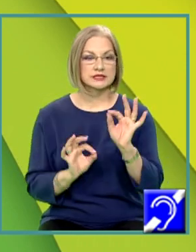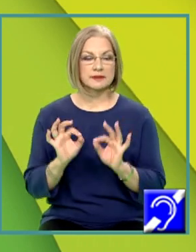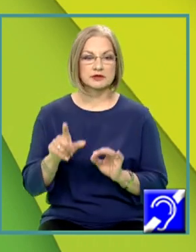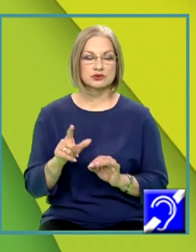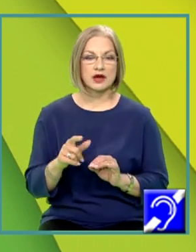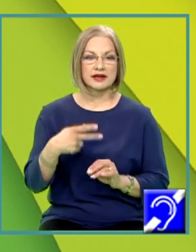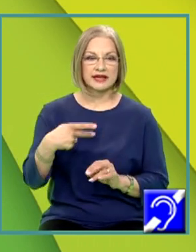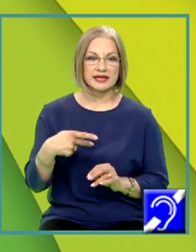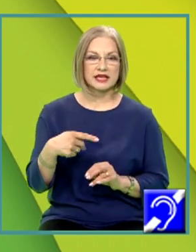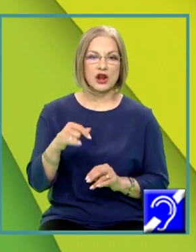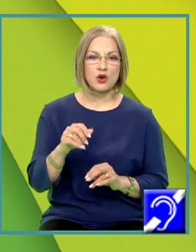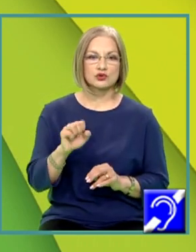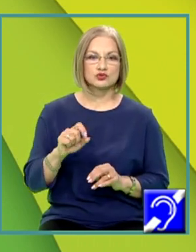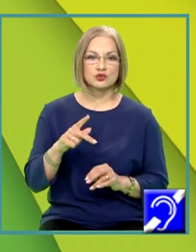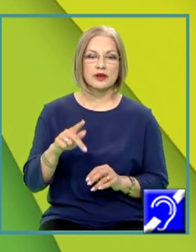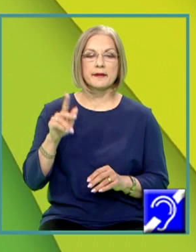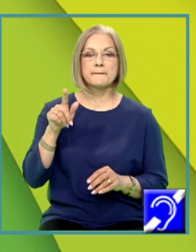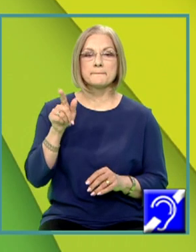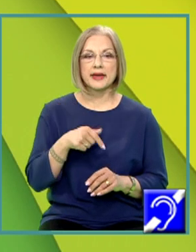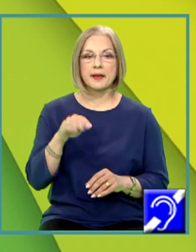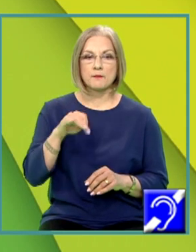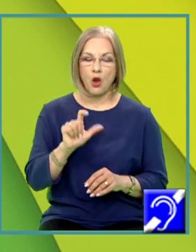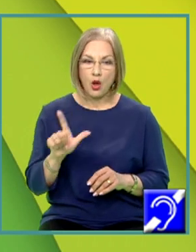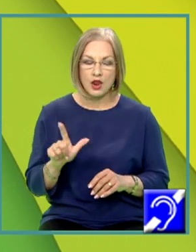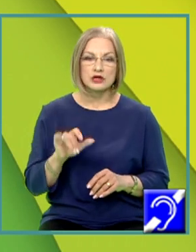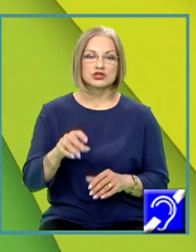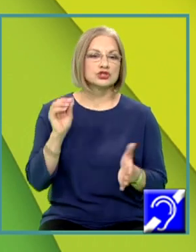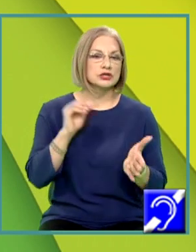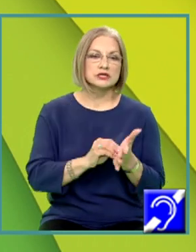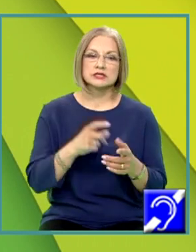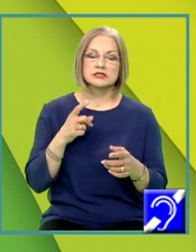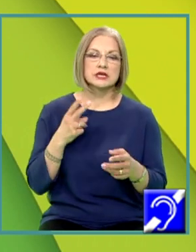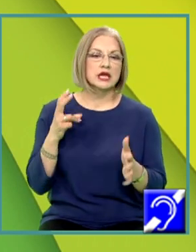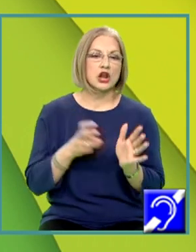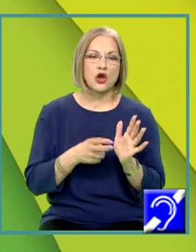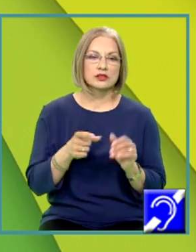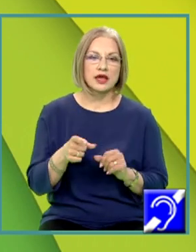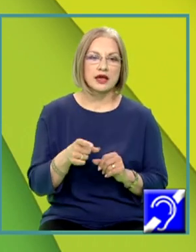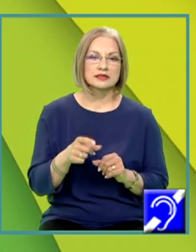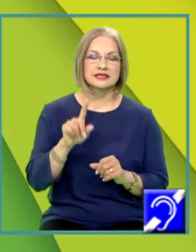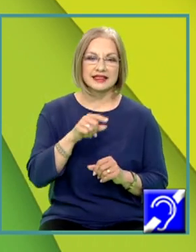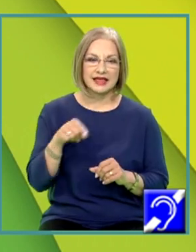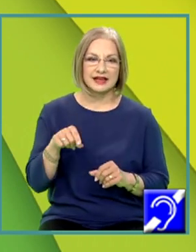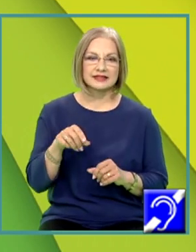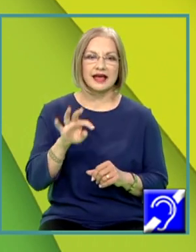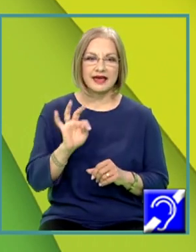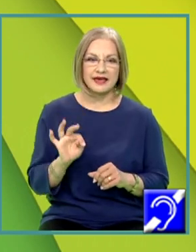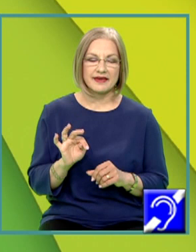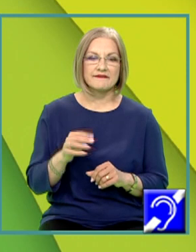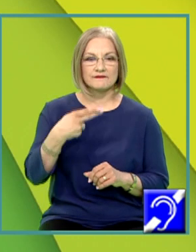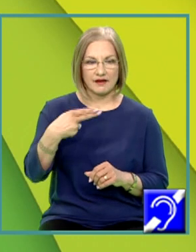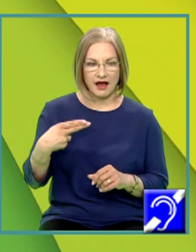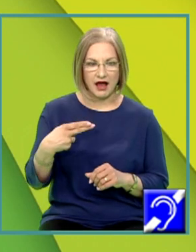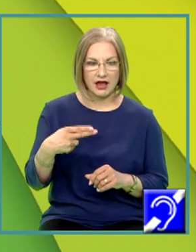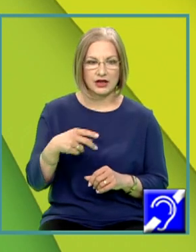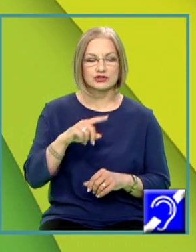în kJ per mol și se notează delta indice F, H mare,